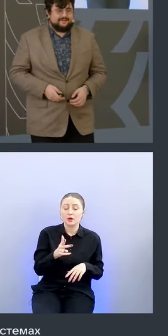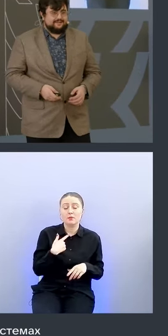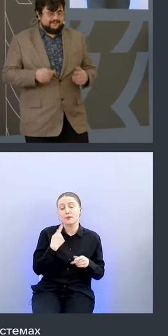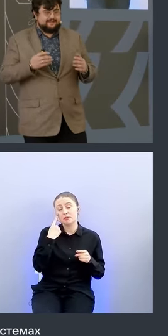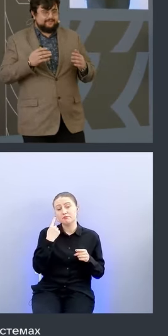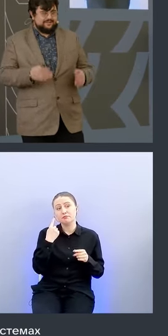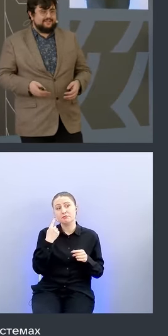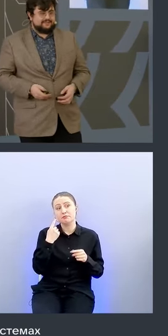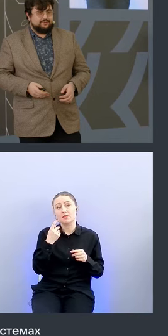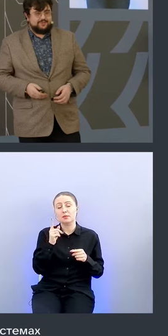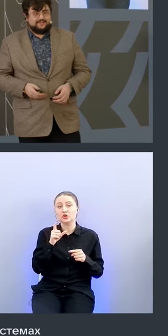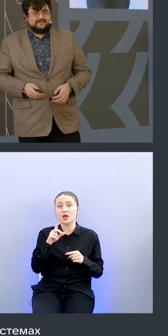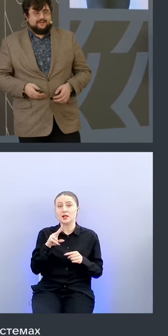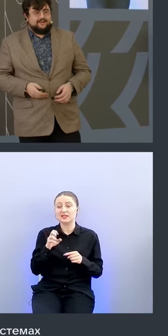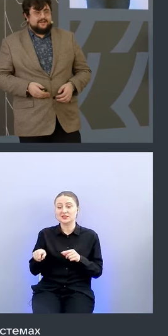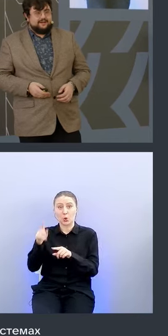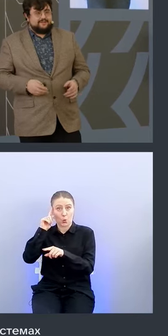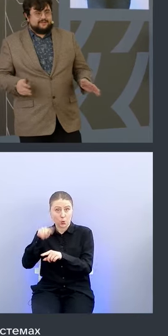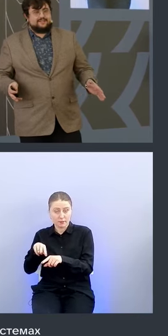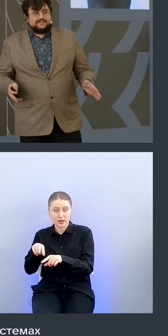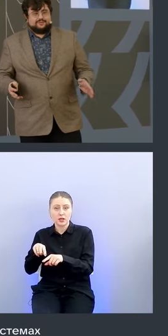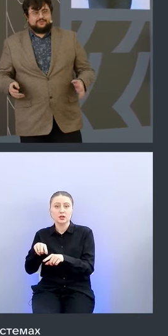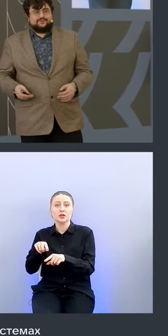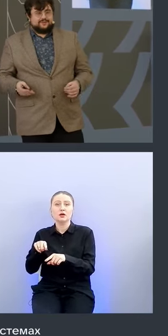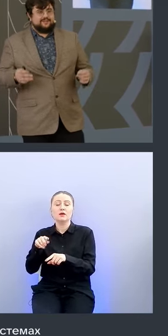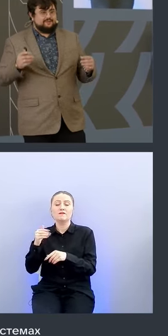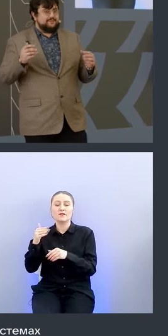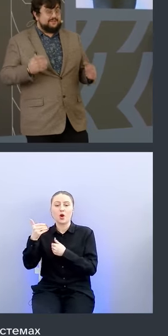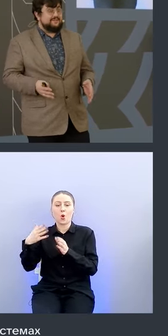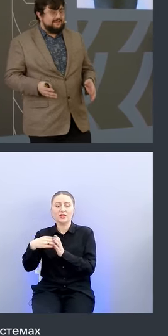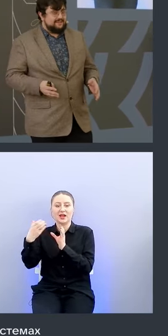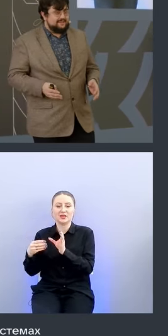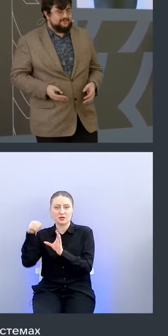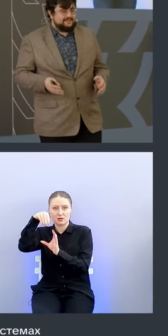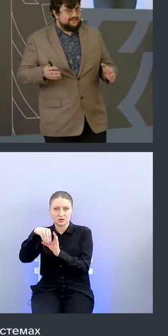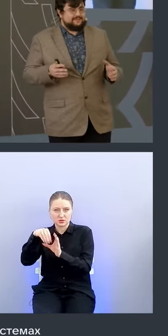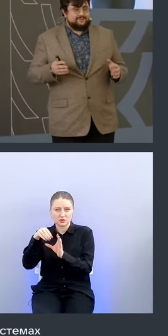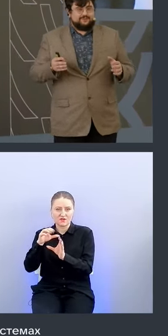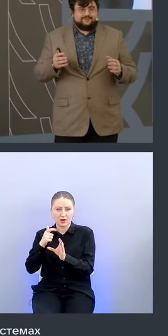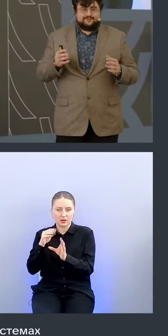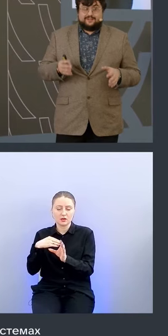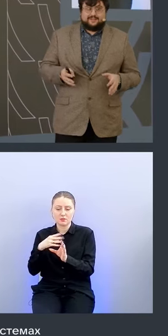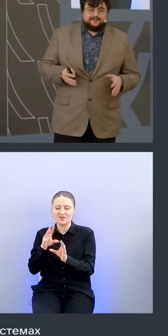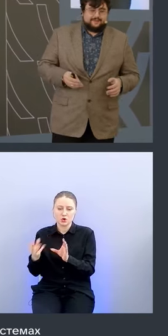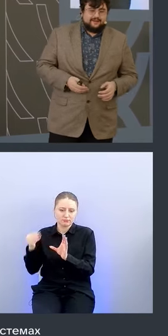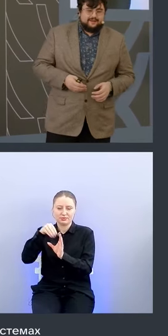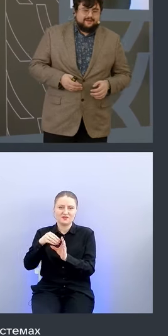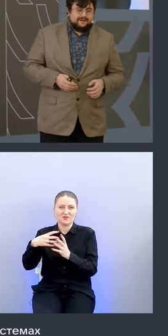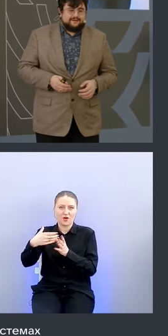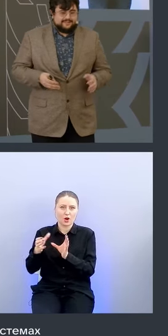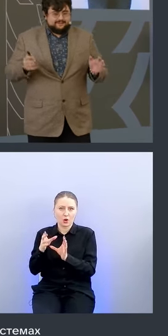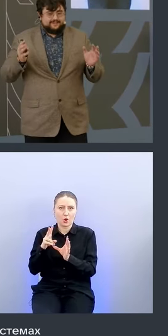поместили как так как опять же elastic умеет в контейнеризацию и свой агент он умеет ставить в контейнере мы естественно засунули это все в контейнер